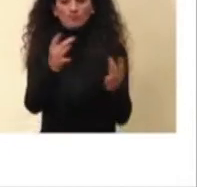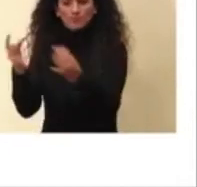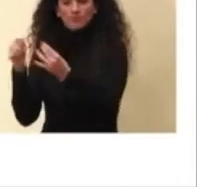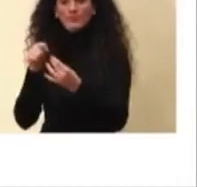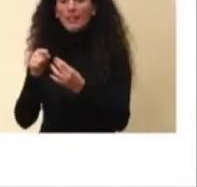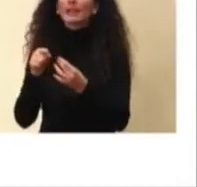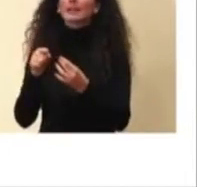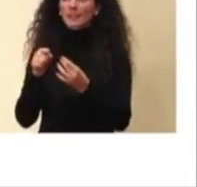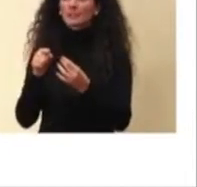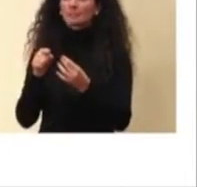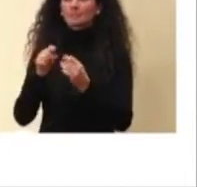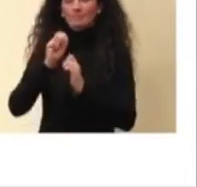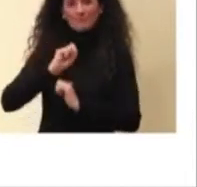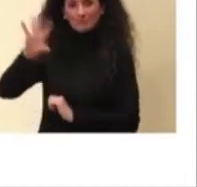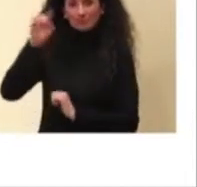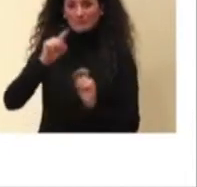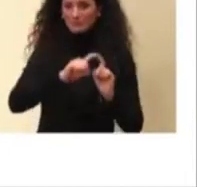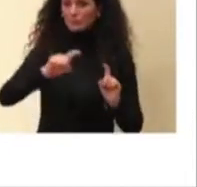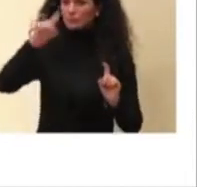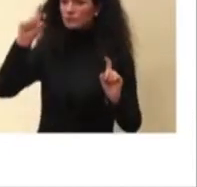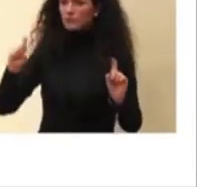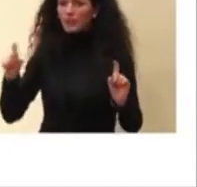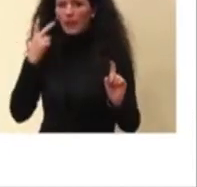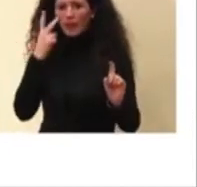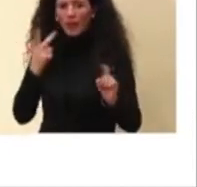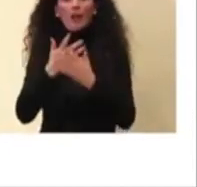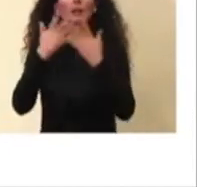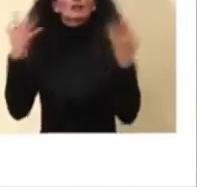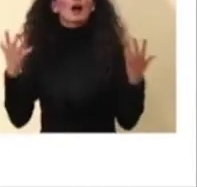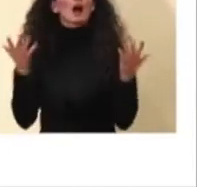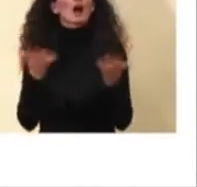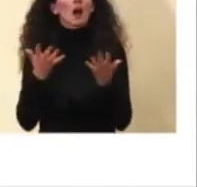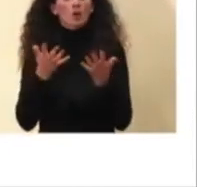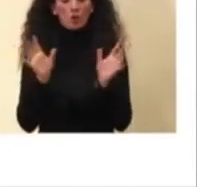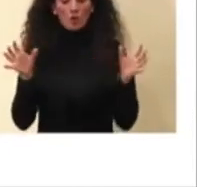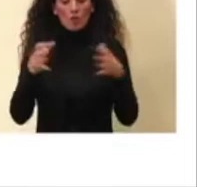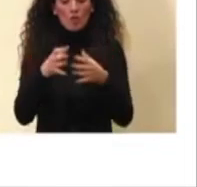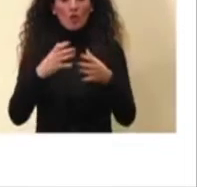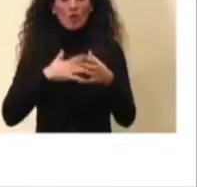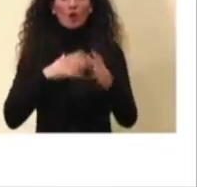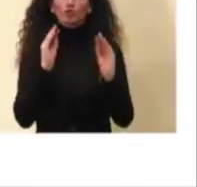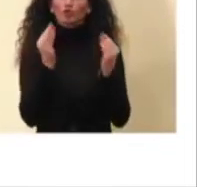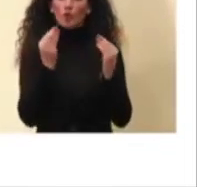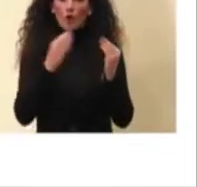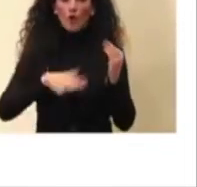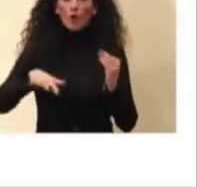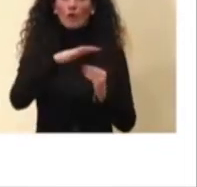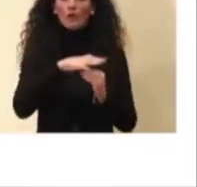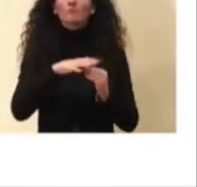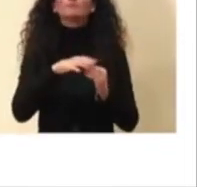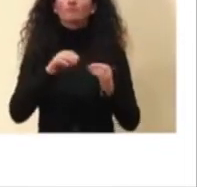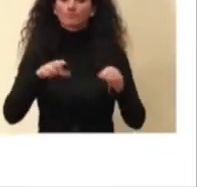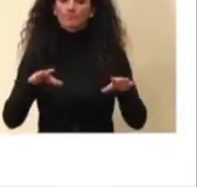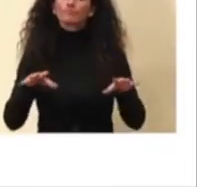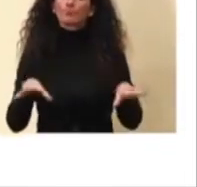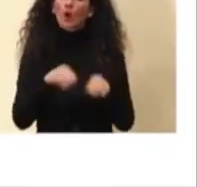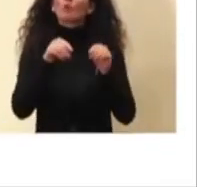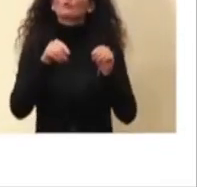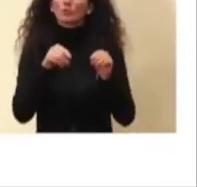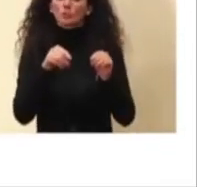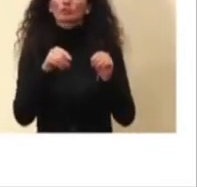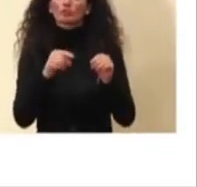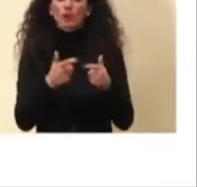come vedete in alcune fasce di età più giovani una leggera ricrescita anche se siamo sempre all'interno di un numero